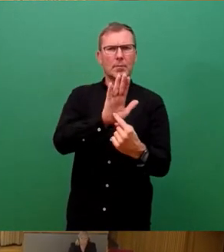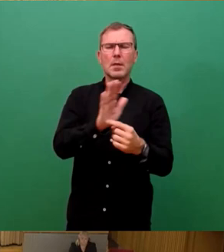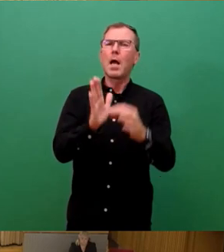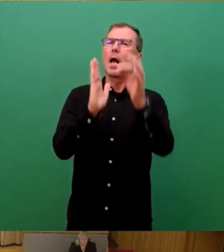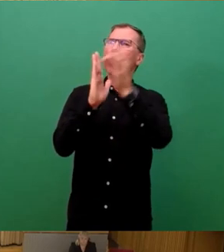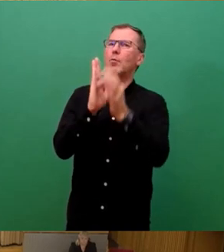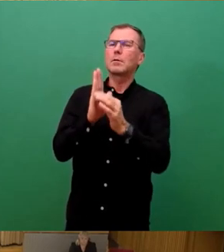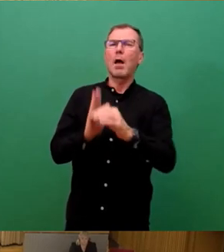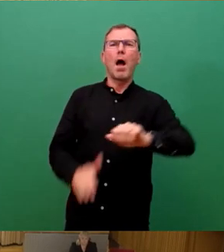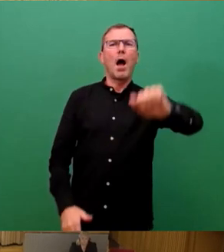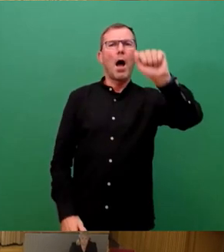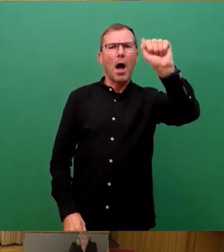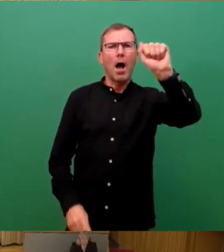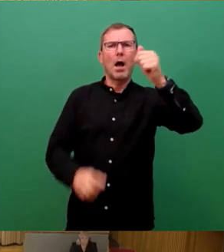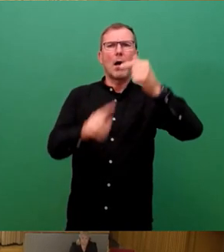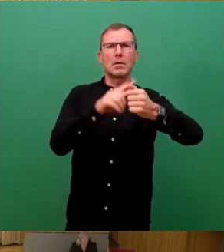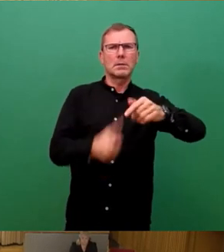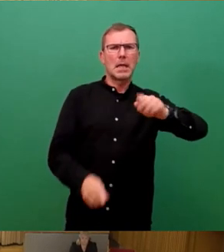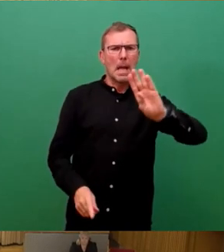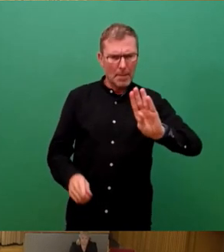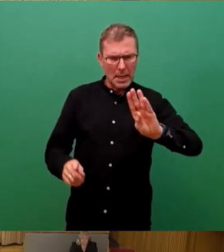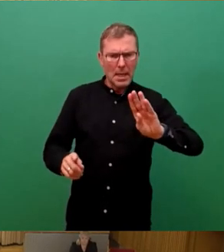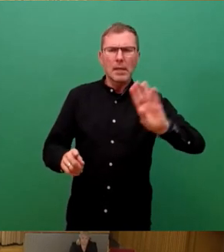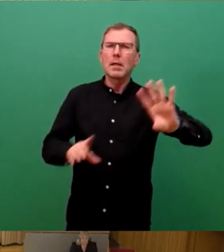A und B und dann den gesamten Rest.